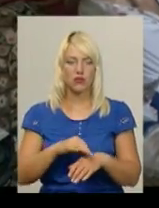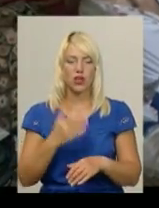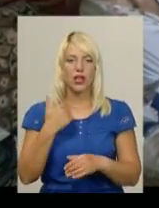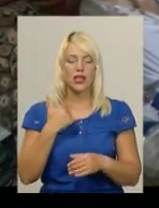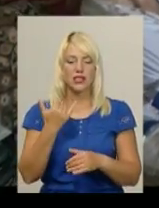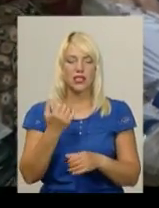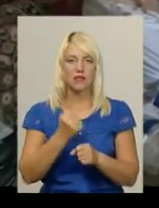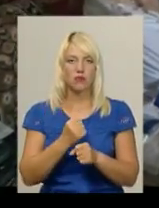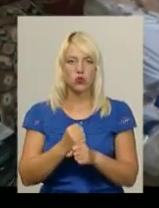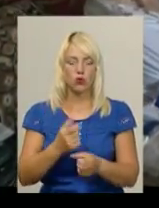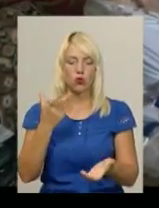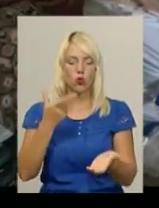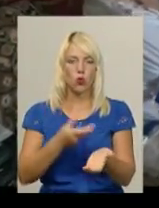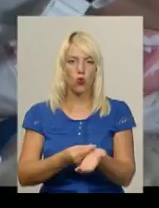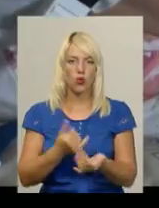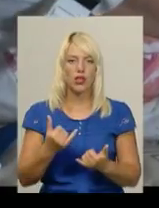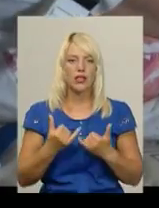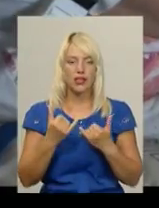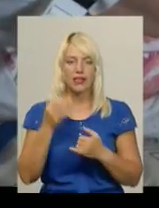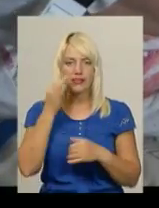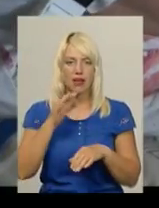для диабету, для вас покращення стану.